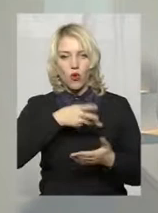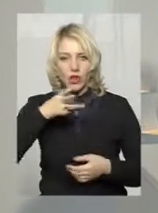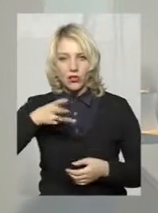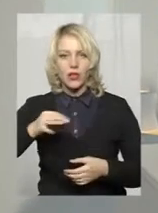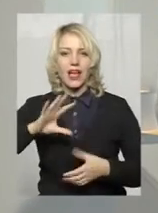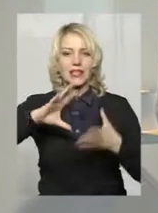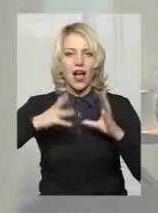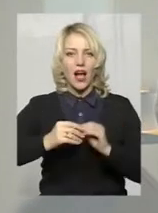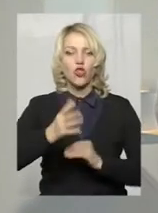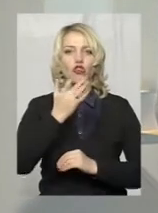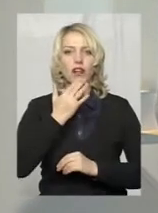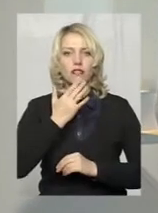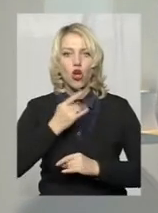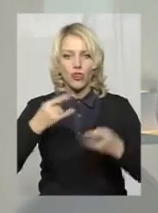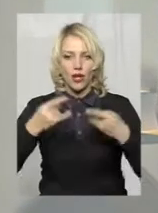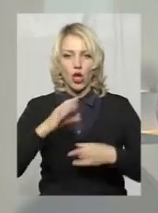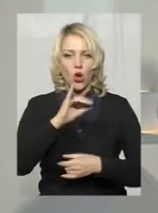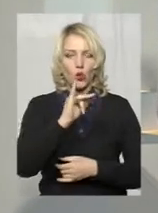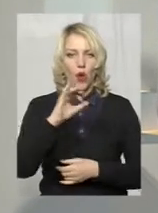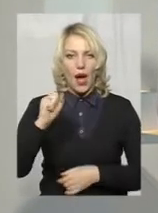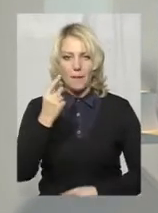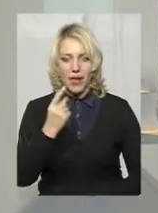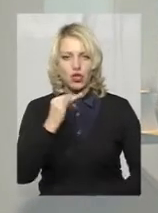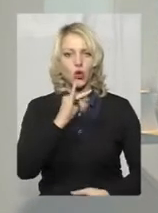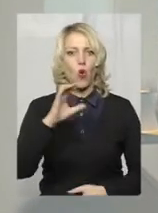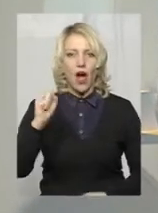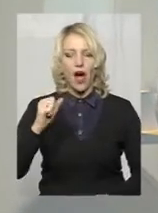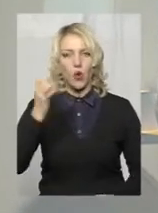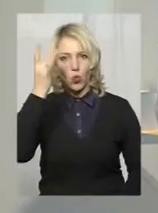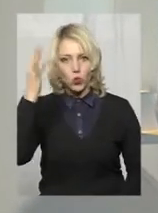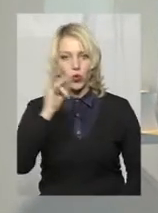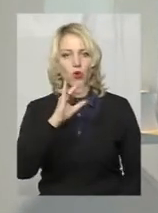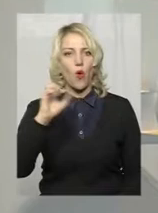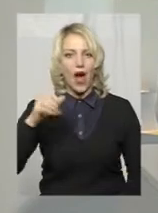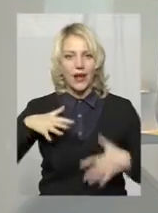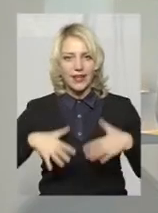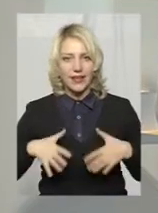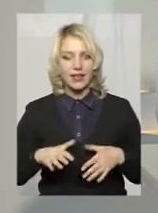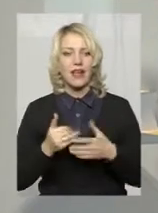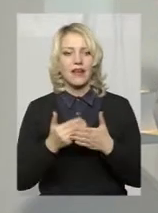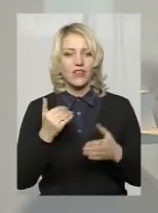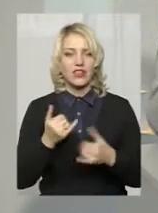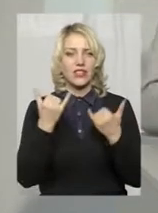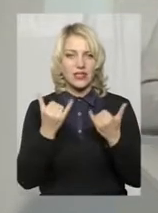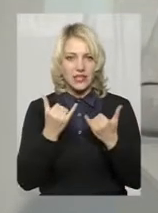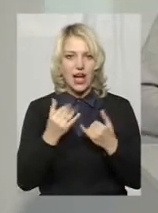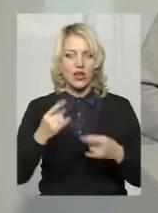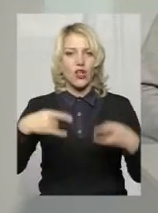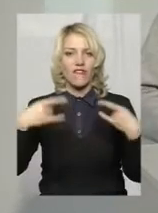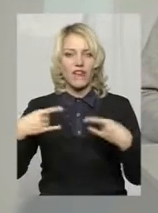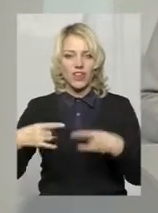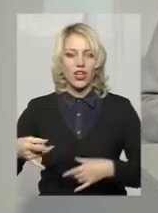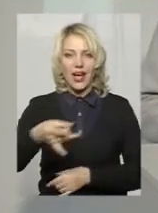загальнонаціональних каналах ЮА-перше, ЮА-культура, ЮА-Крим, а від зараз і в ефірах